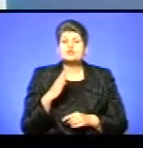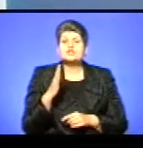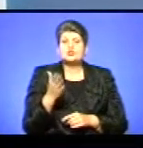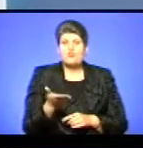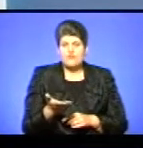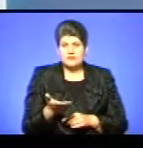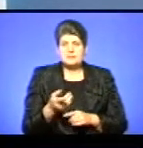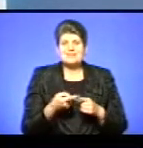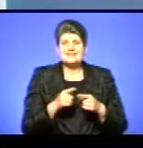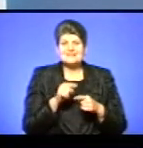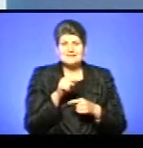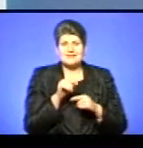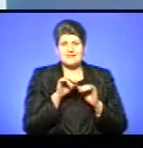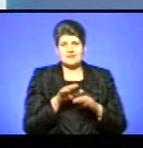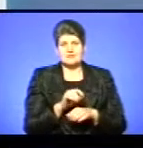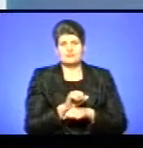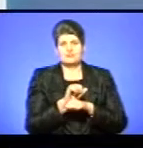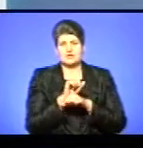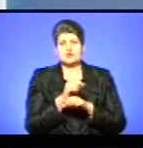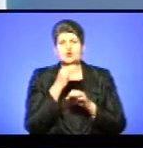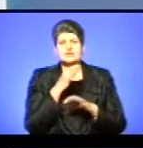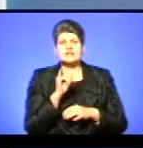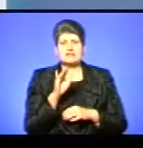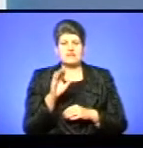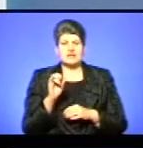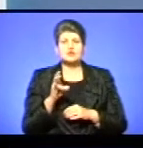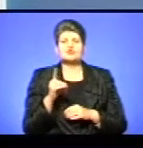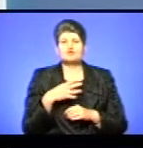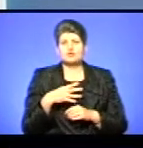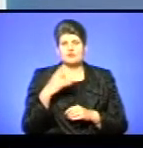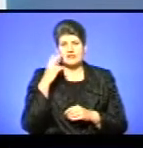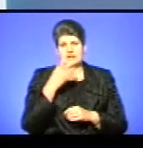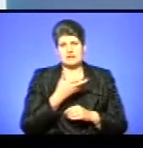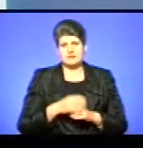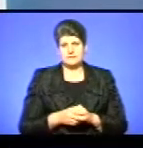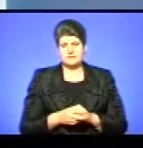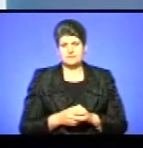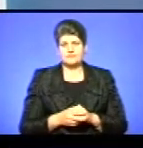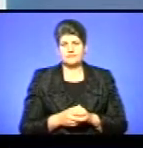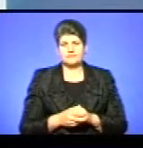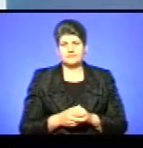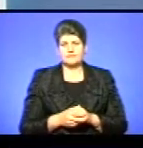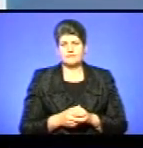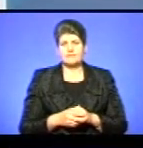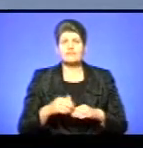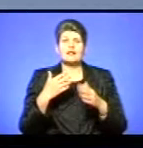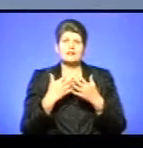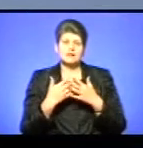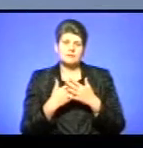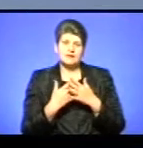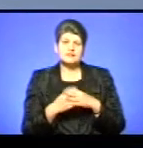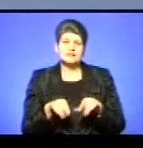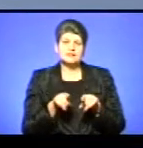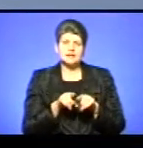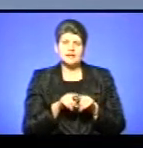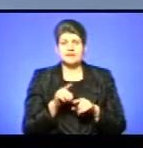акцій протесту, розкажіть, будь ласка, Іване, що очікували в Києві? Напевно, такий імпульсивний